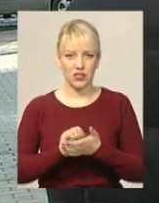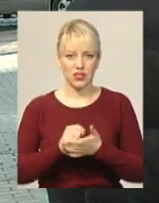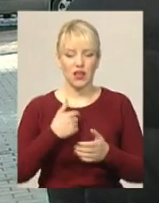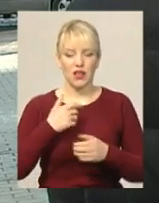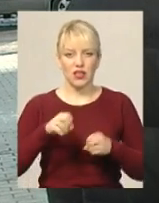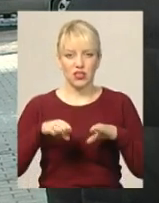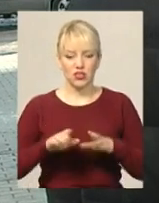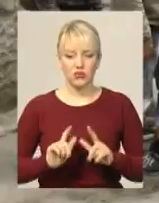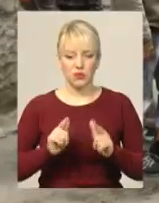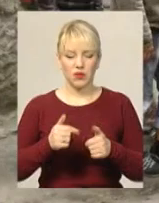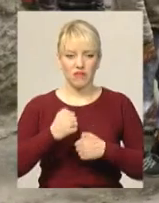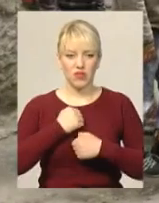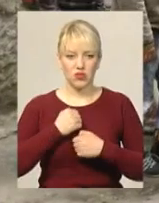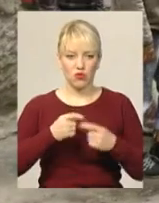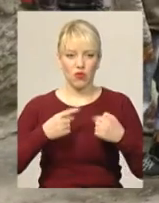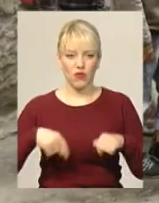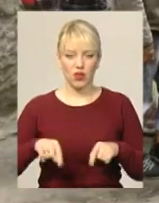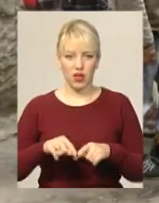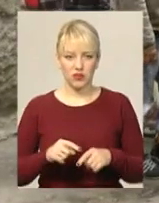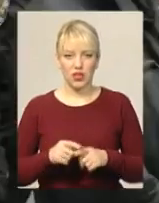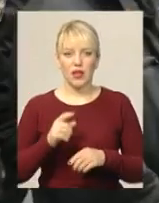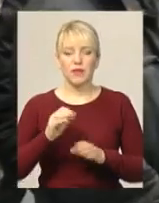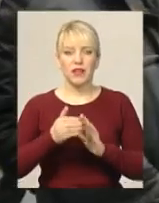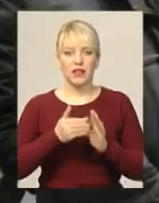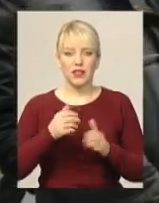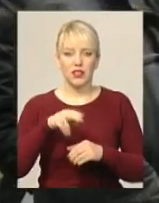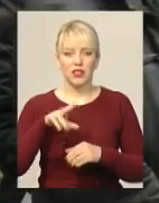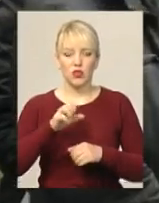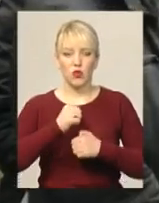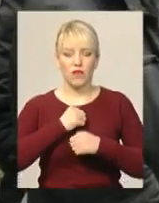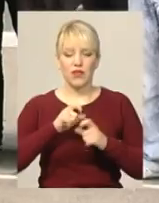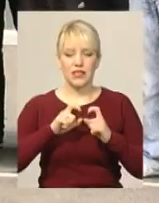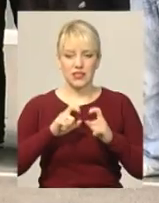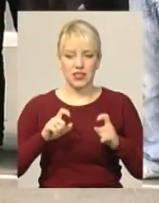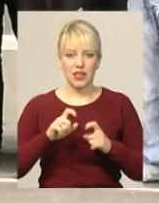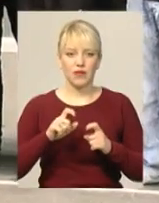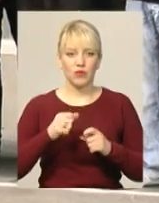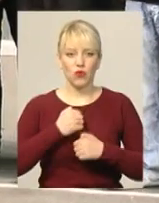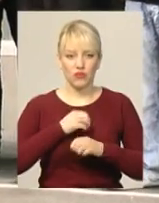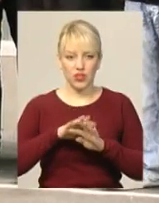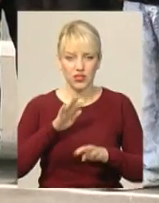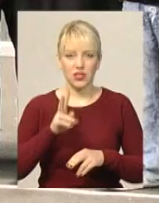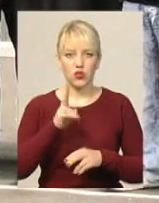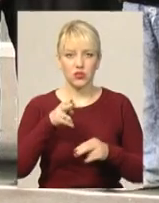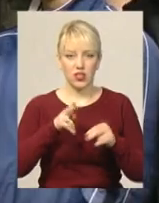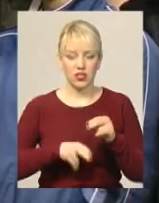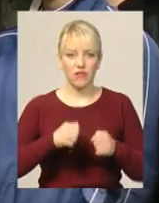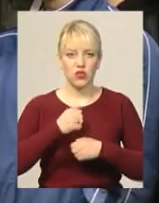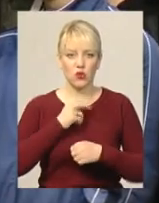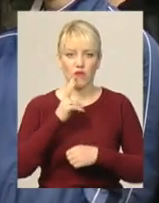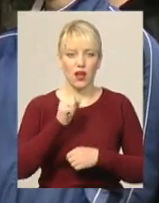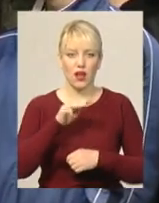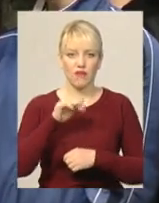на офіційний призив. Та кликати до війська на строкову службу тих, хто закінчив військову кафедру, цієї весни не будуть, каже заступник військового